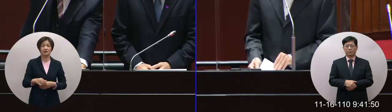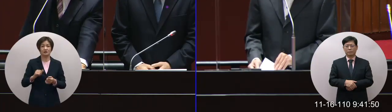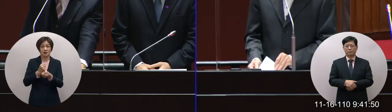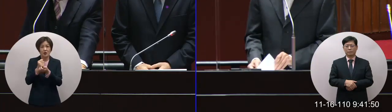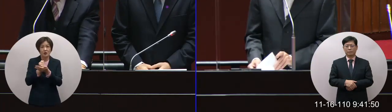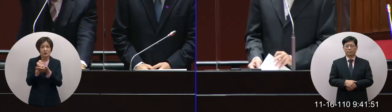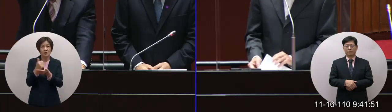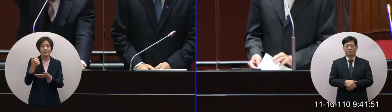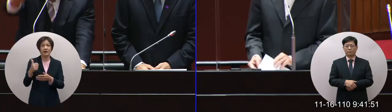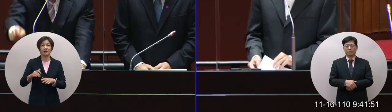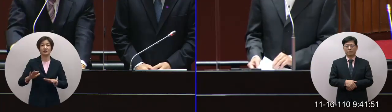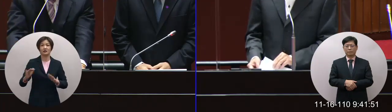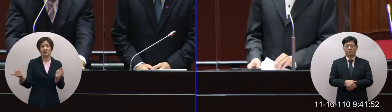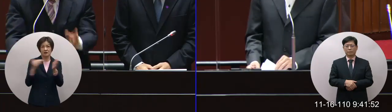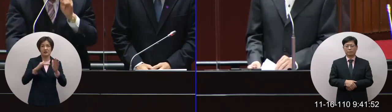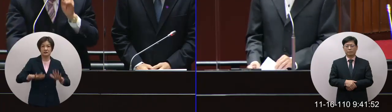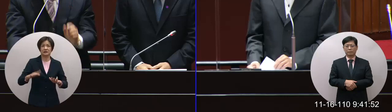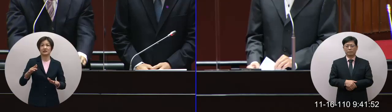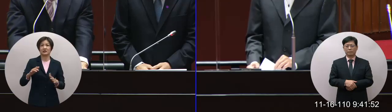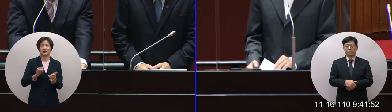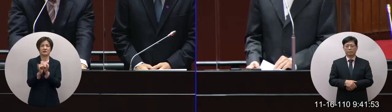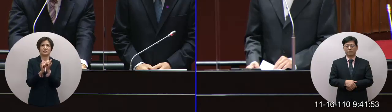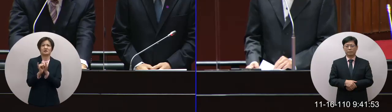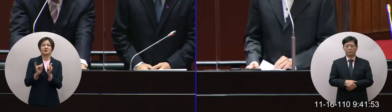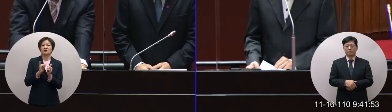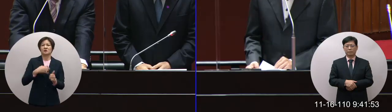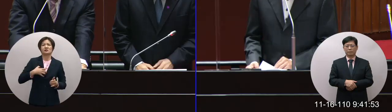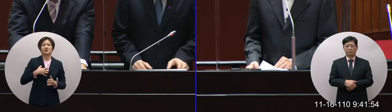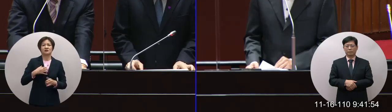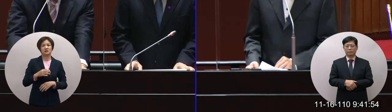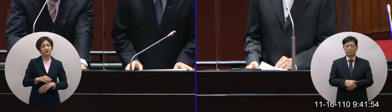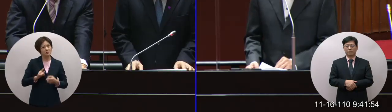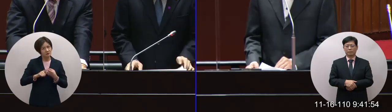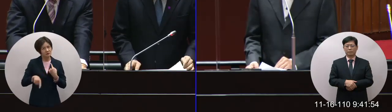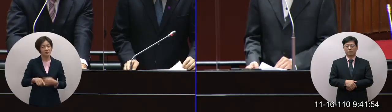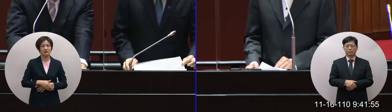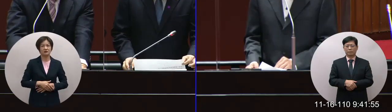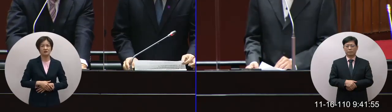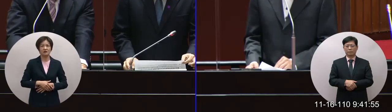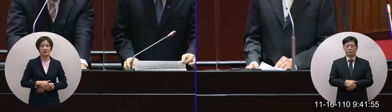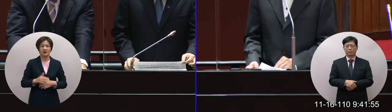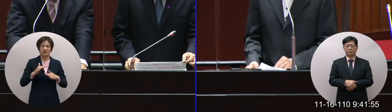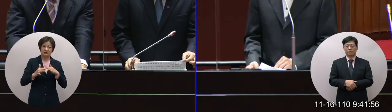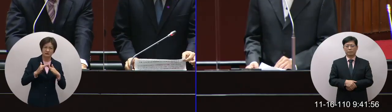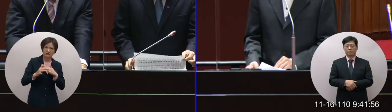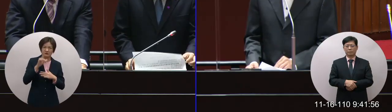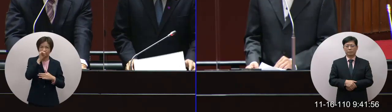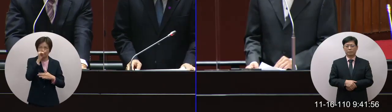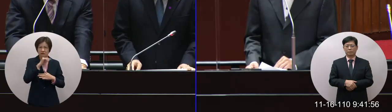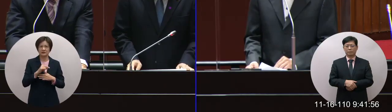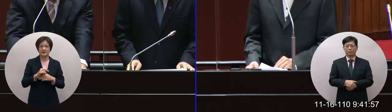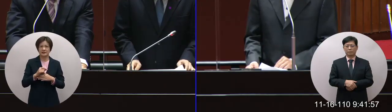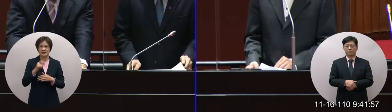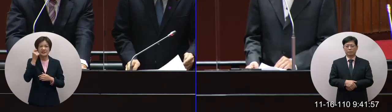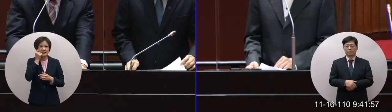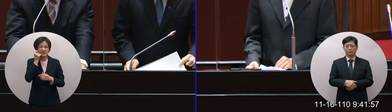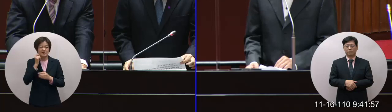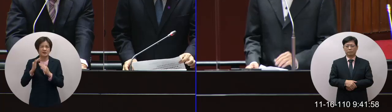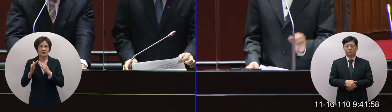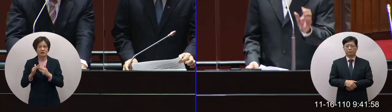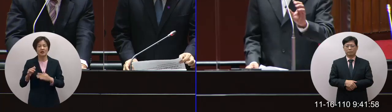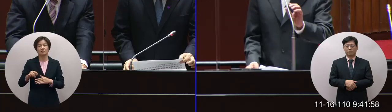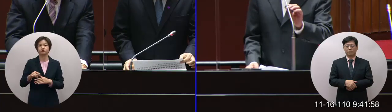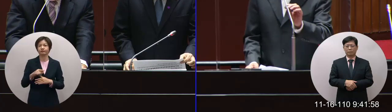被人民吊在電線桿上所以我們很希望窮兵獨武者好戰者浮上